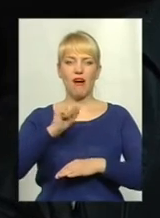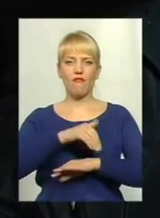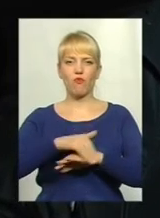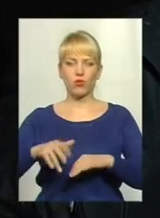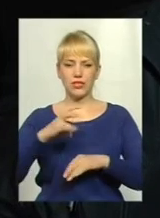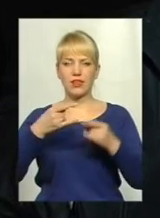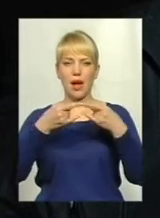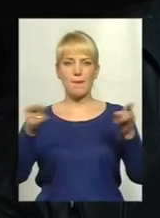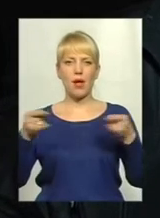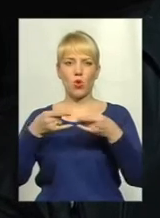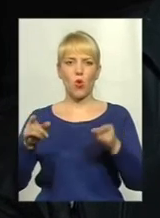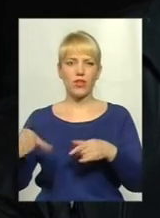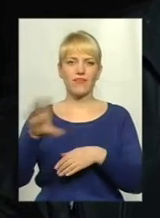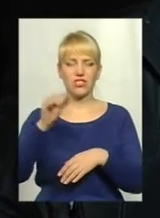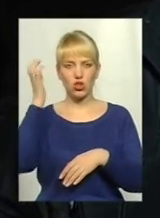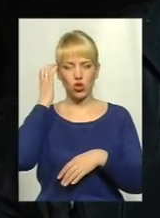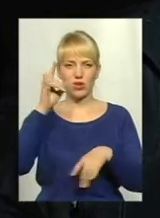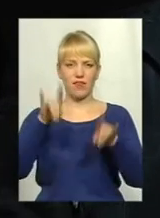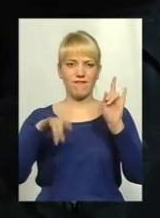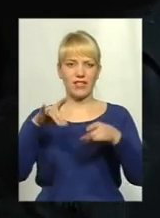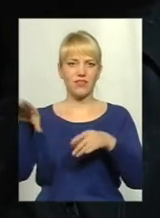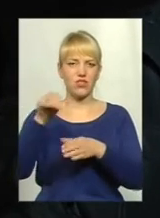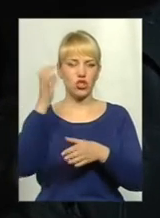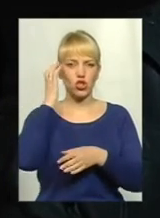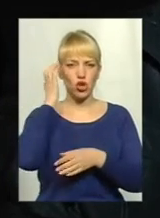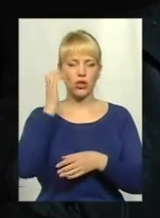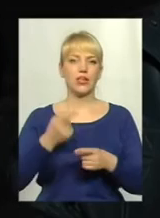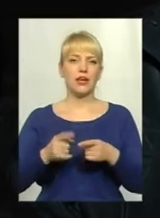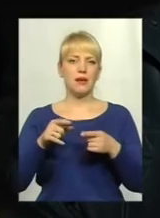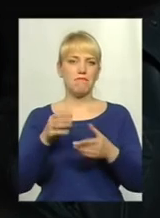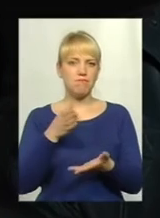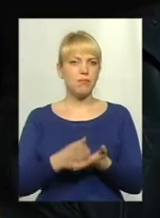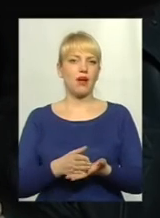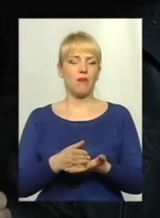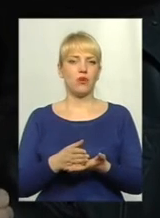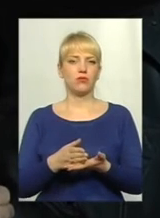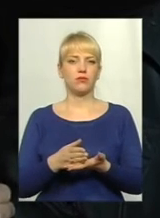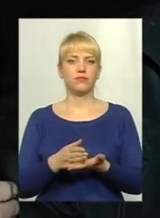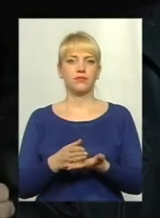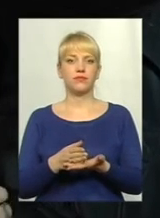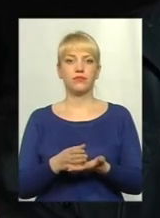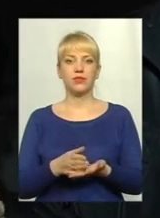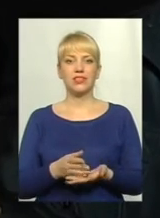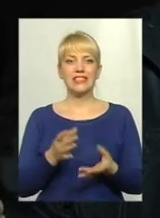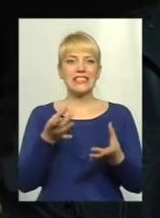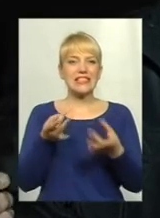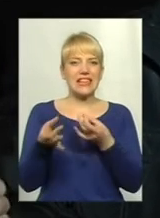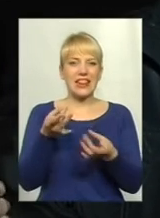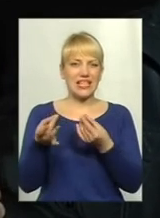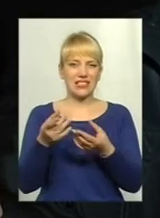чорне. Вікна чорні. І прямо такий слизь,